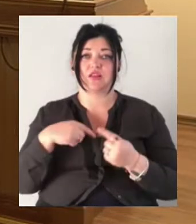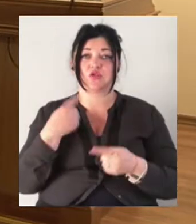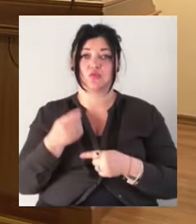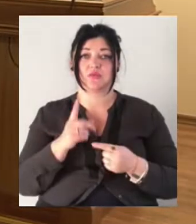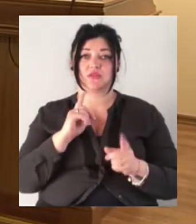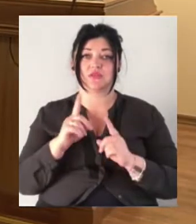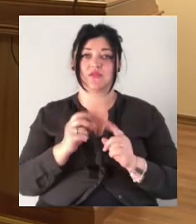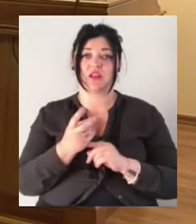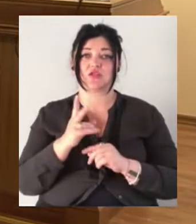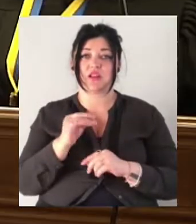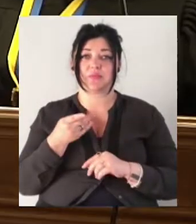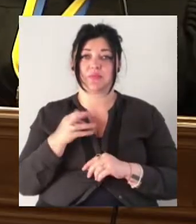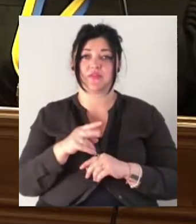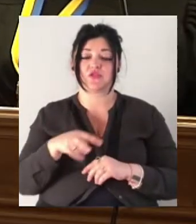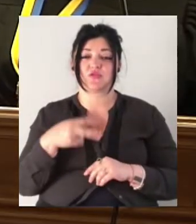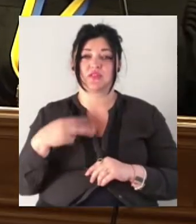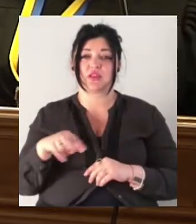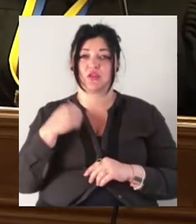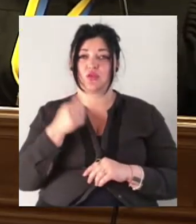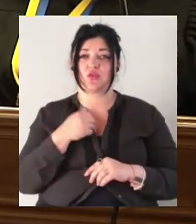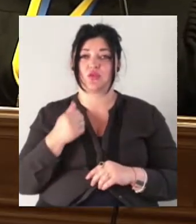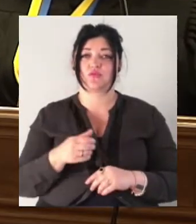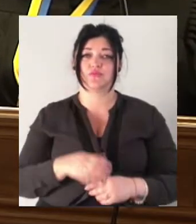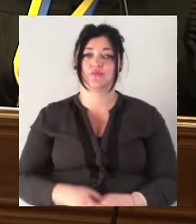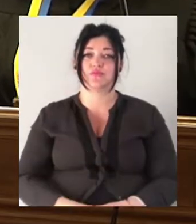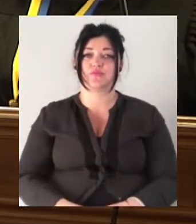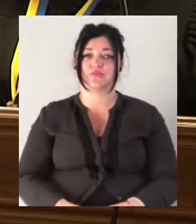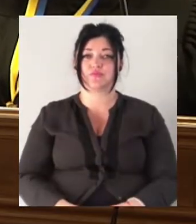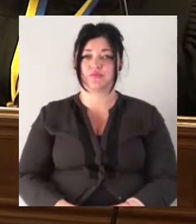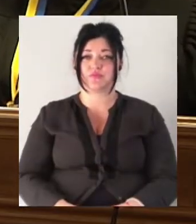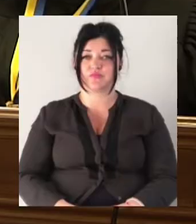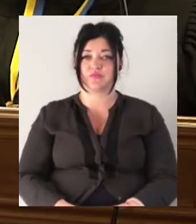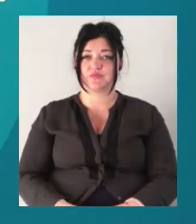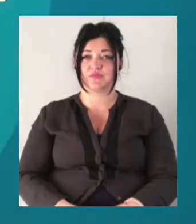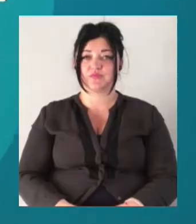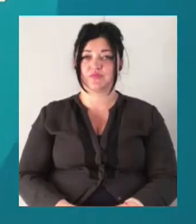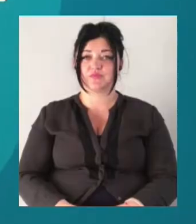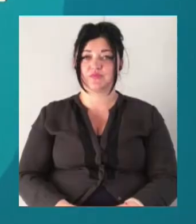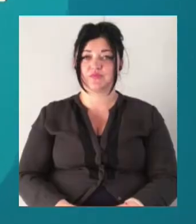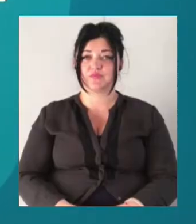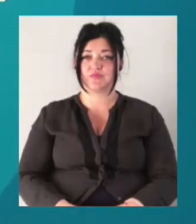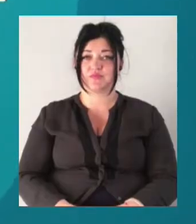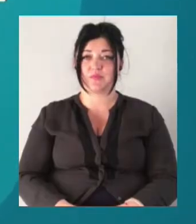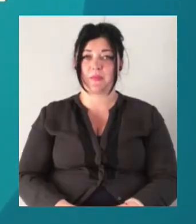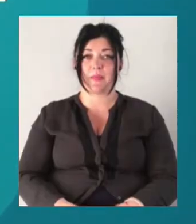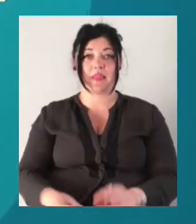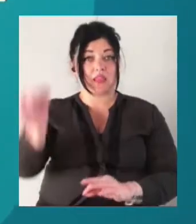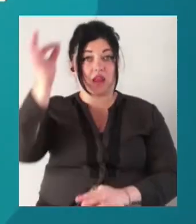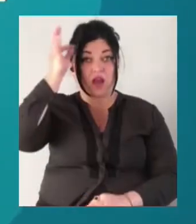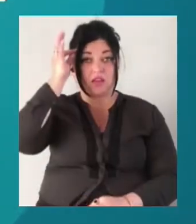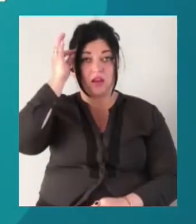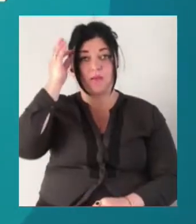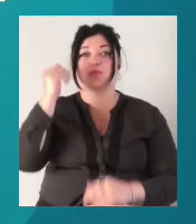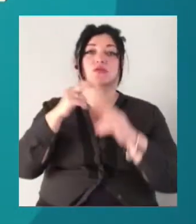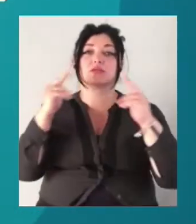липня 2020 року. Валентин Блях, Борис Мисливцев, новини на Суспільному, Одеса. Нагадаємо, замах на громадського